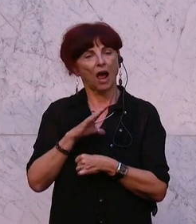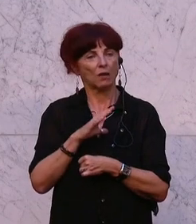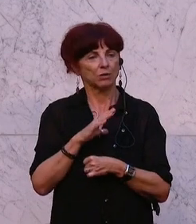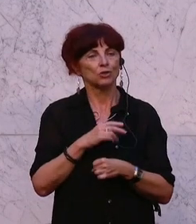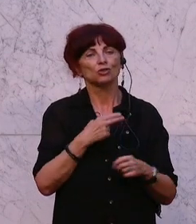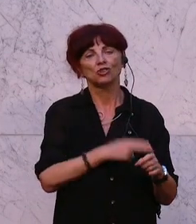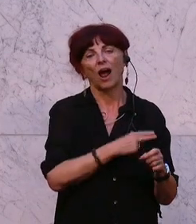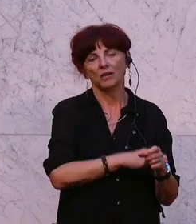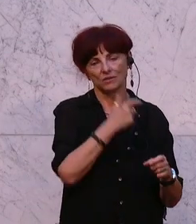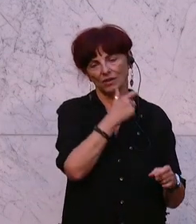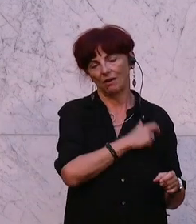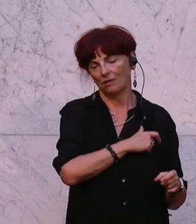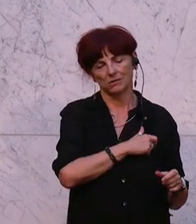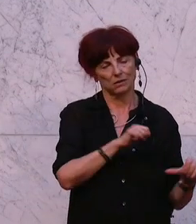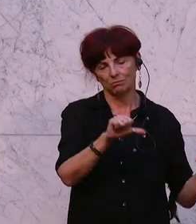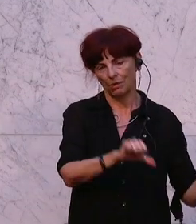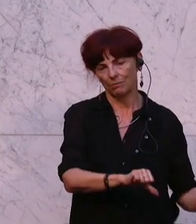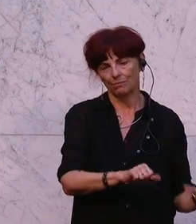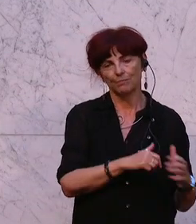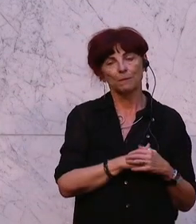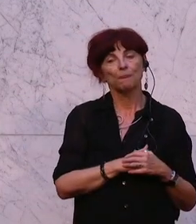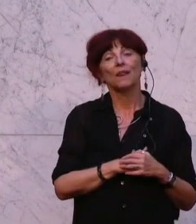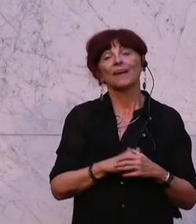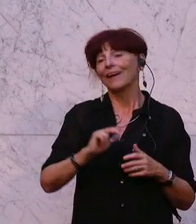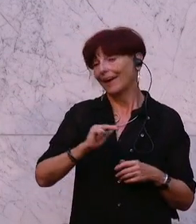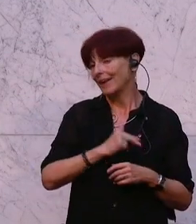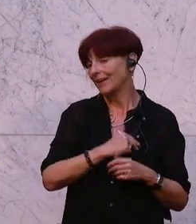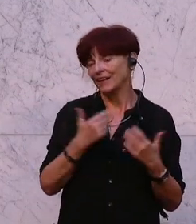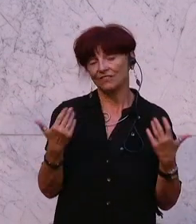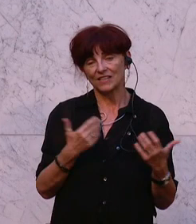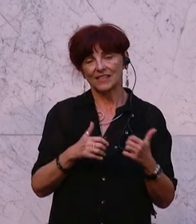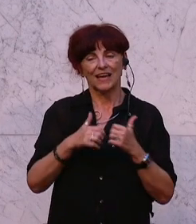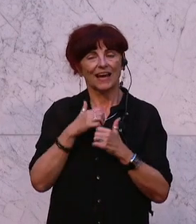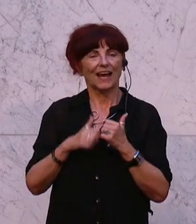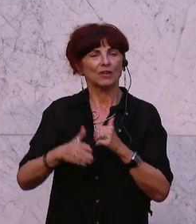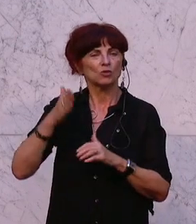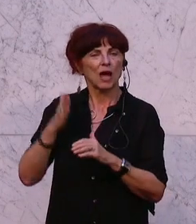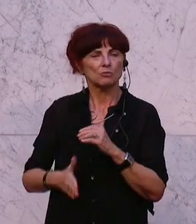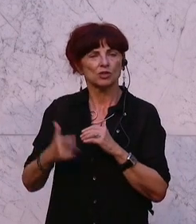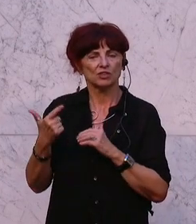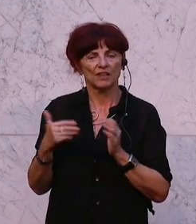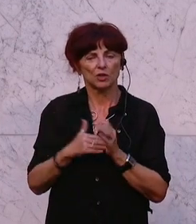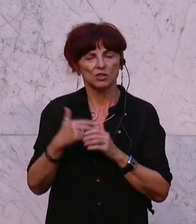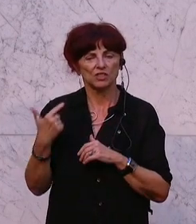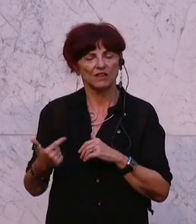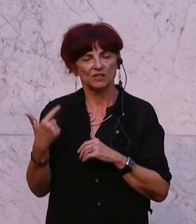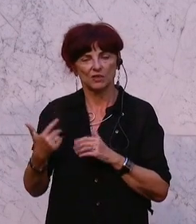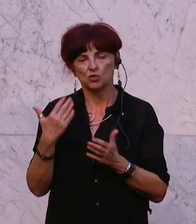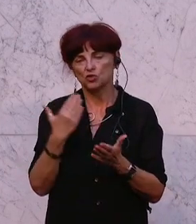sehr geehrten Damen und Herren, Realität ist, dass der Rechnungsabschluss 2022 gezeigt hat, dass der Bund ein negatives